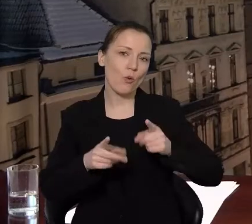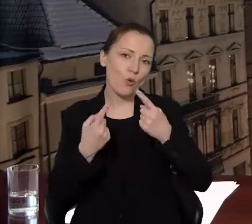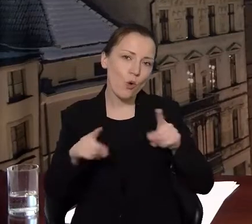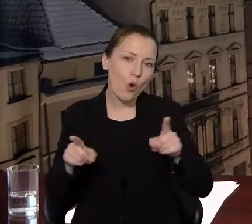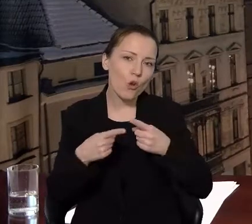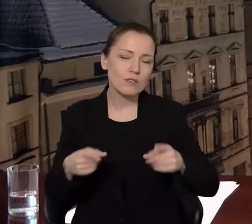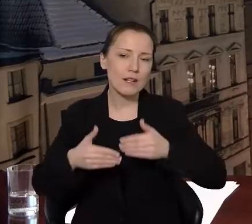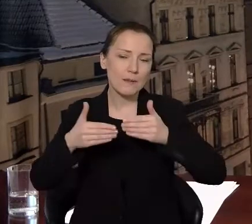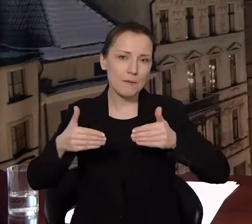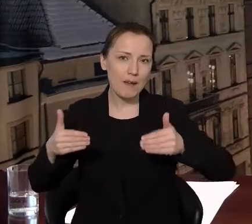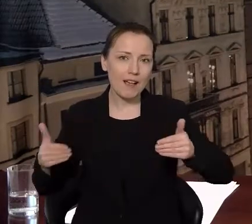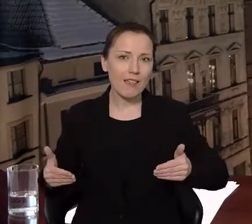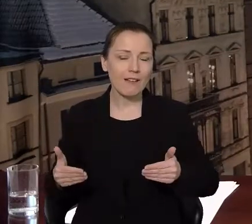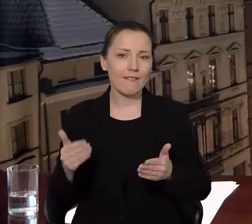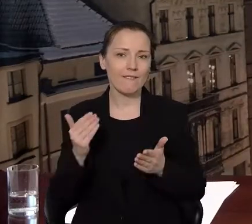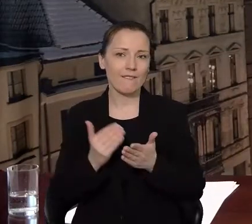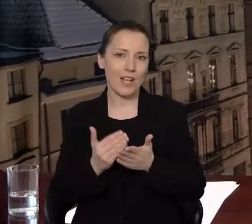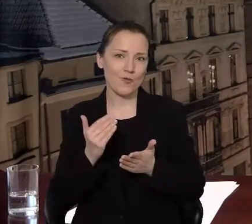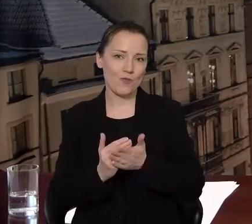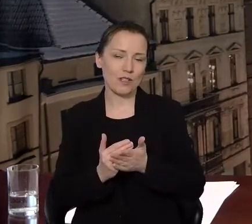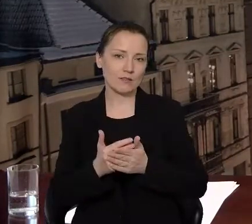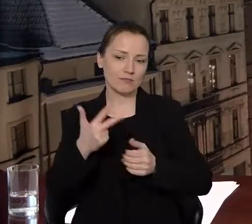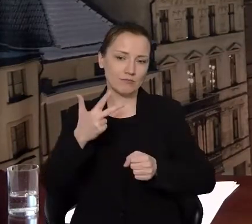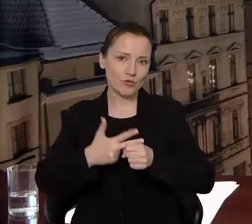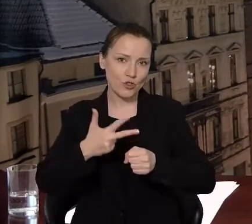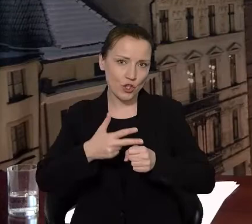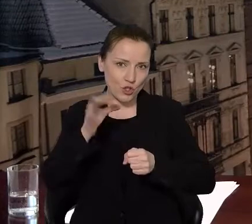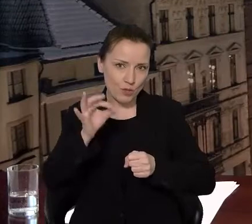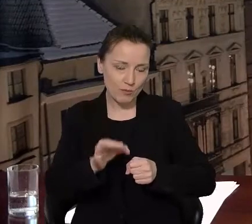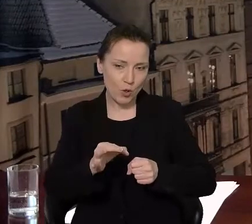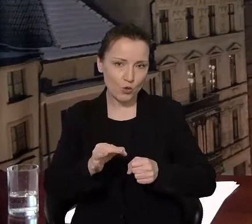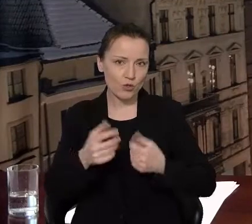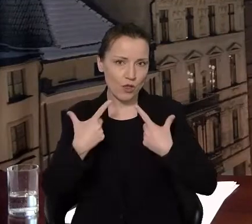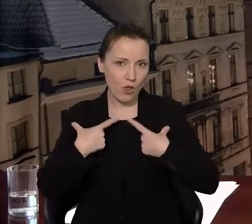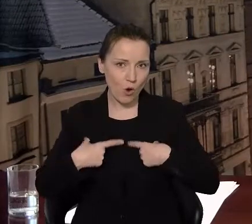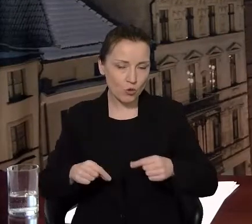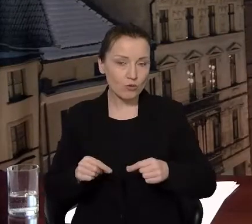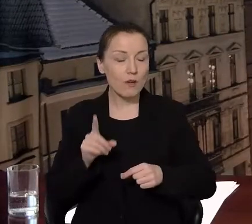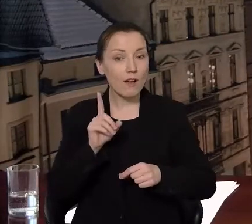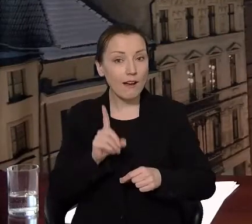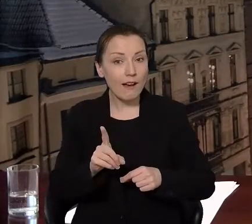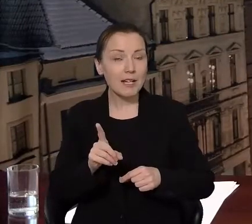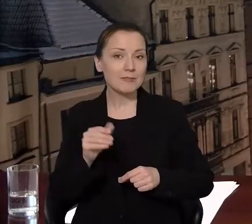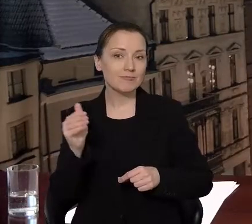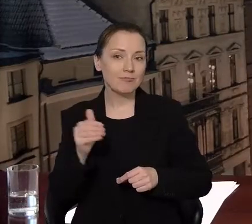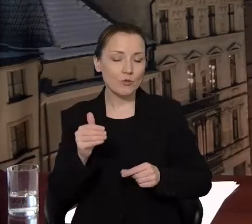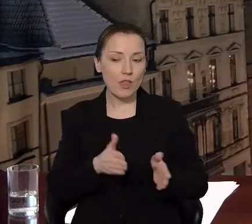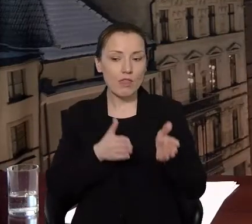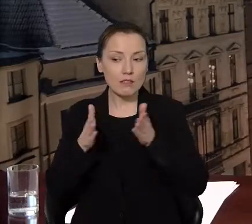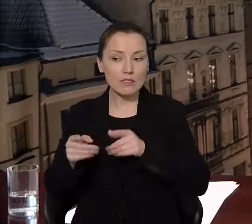spektaklach. Warunek 30% wypełnienia sali, chyba że osoby kolejne